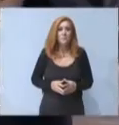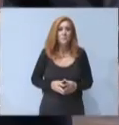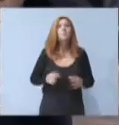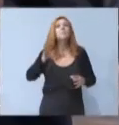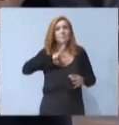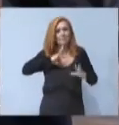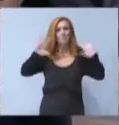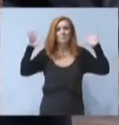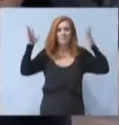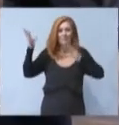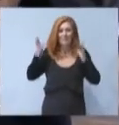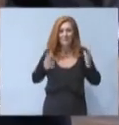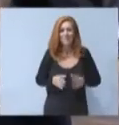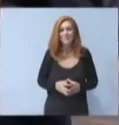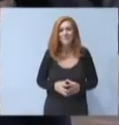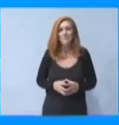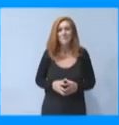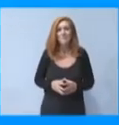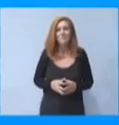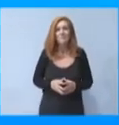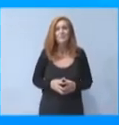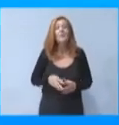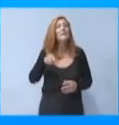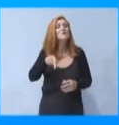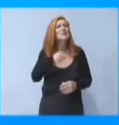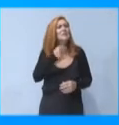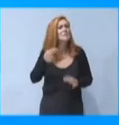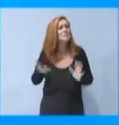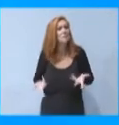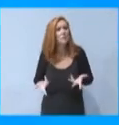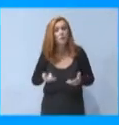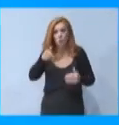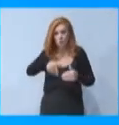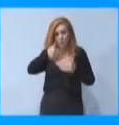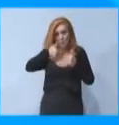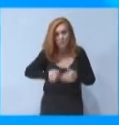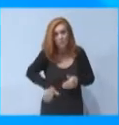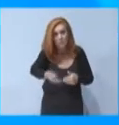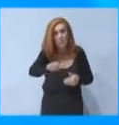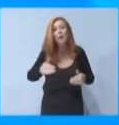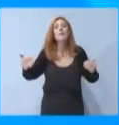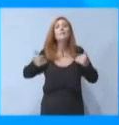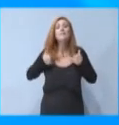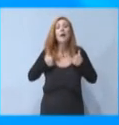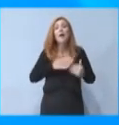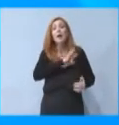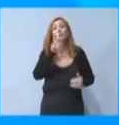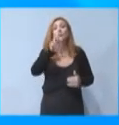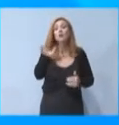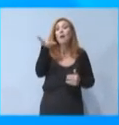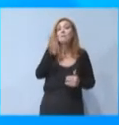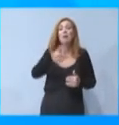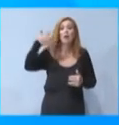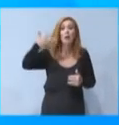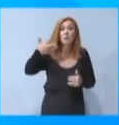Αυτό σημαίνει ότι στο εξής νέοι έως 29 ετών που δεν